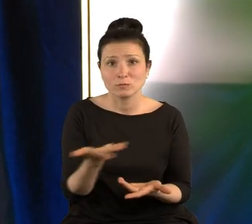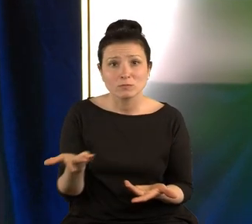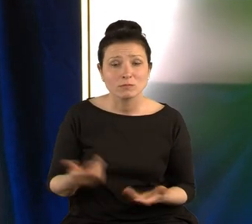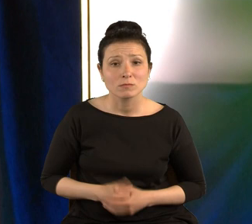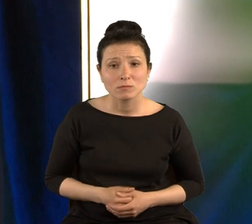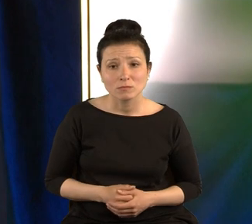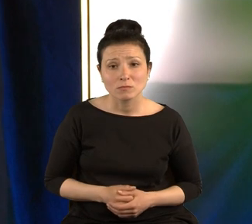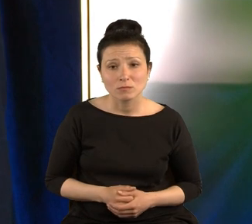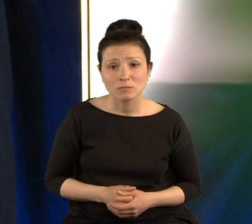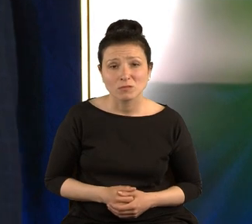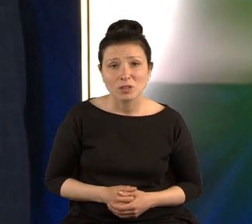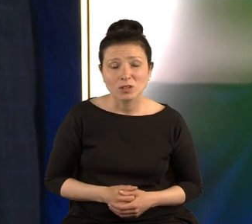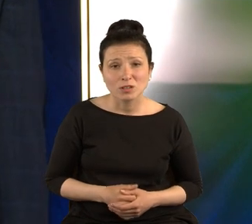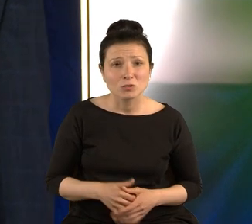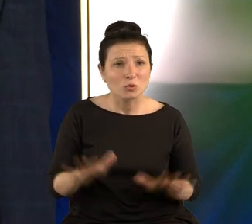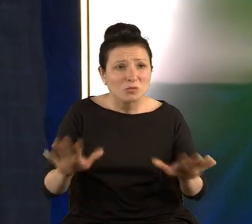Czy to nie jest fast food?